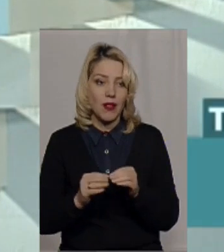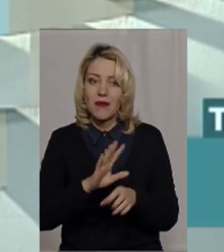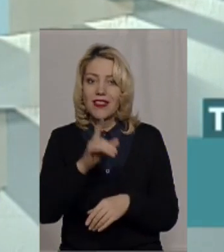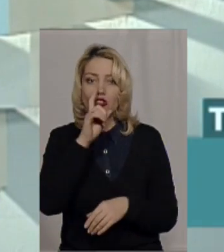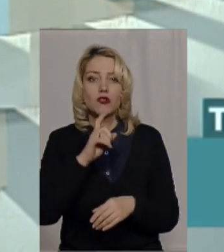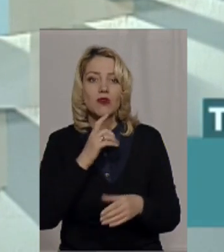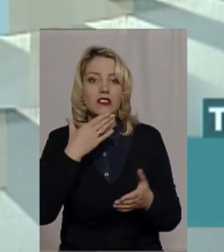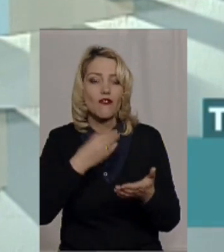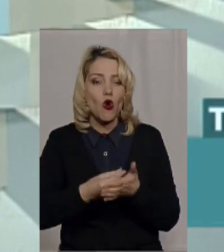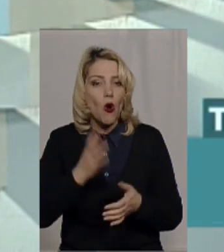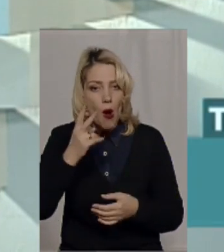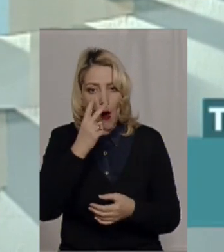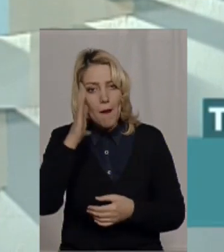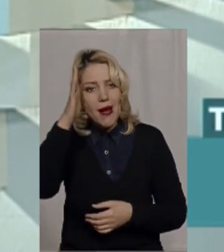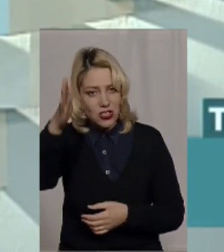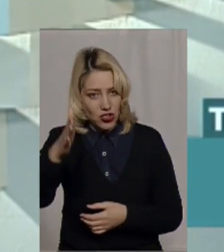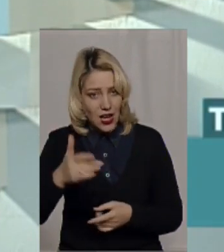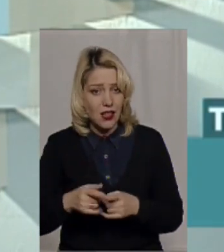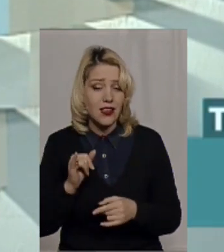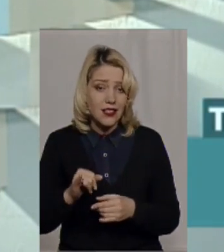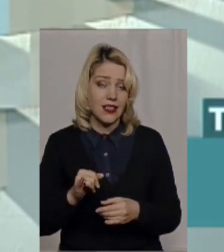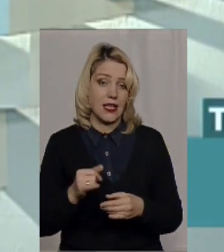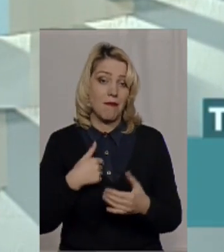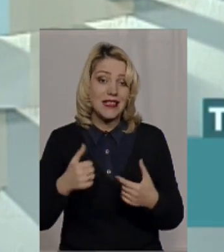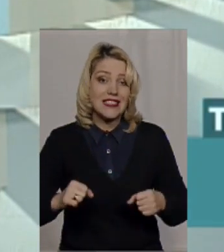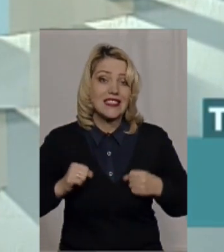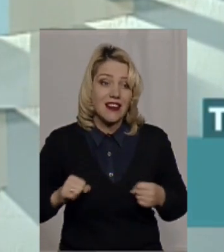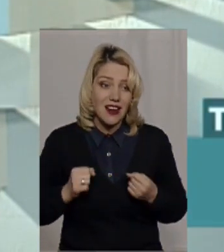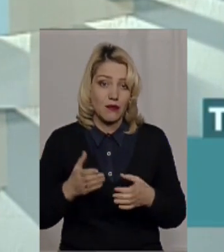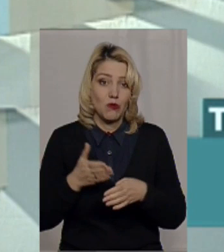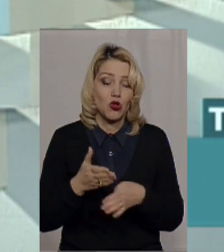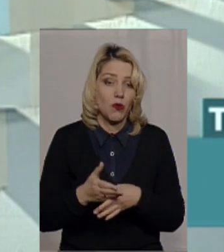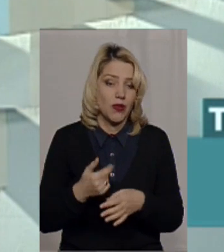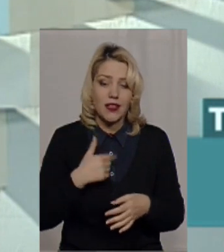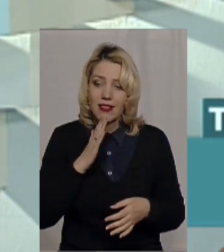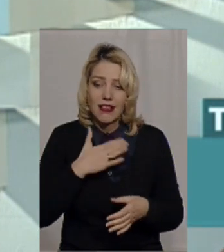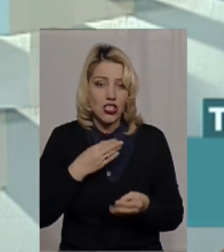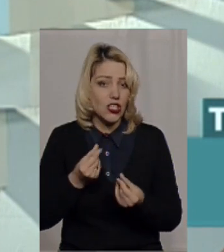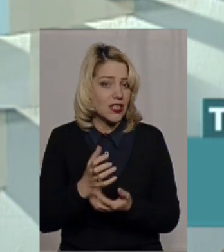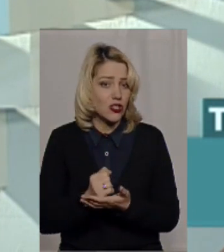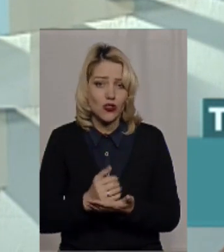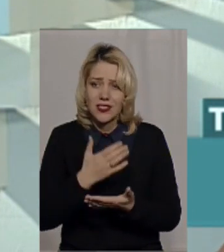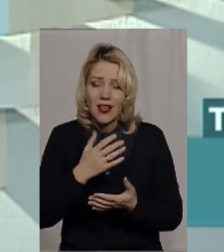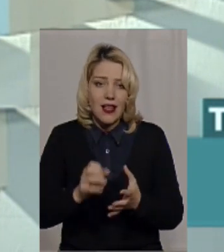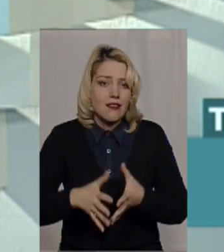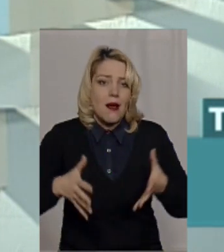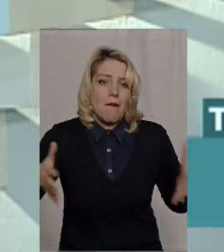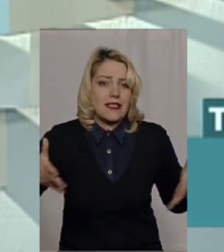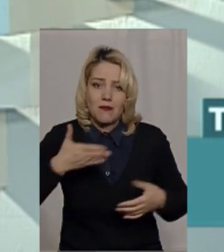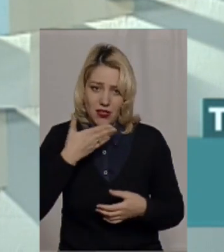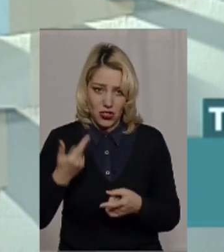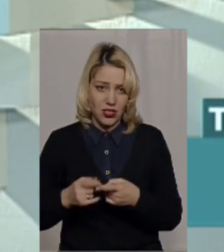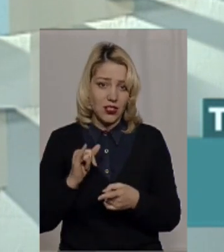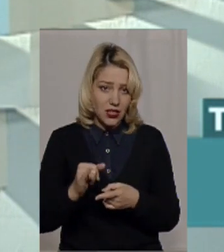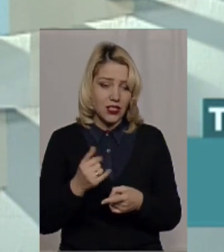стратегічного бачення. Ми намагаємося весь цей час пояснювати і допомагаємо. Наші ресурси небезмежні. Ми фізично зараз